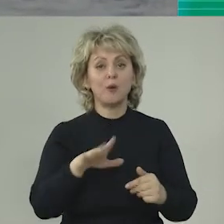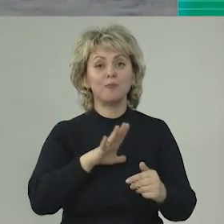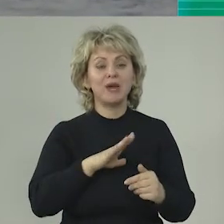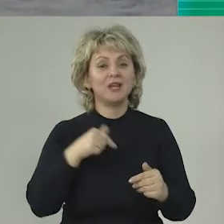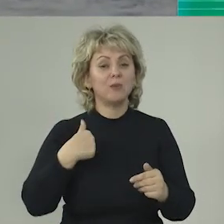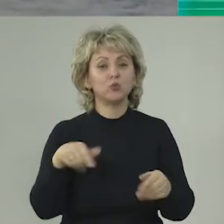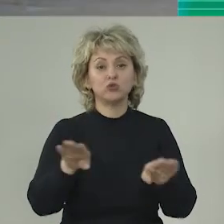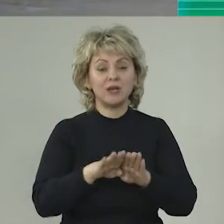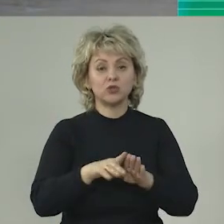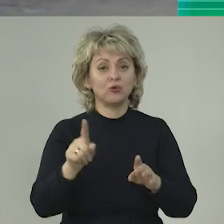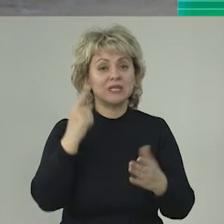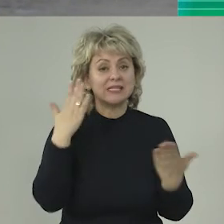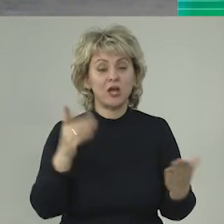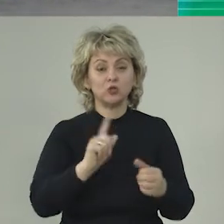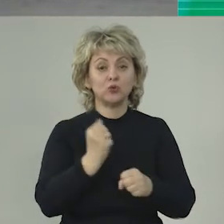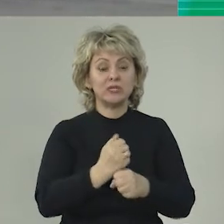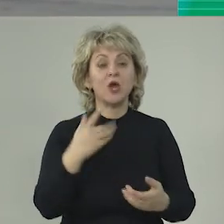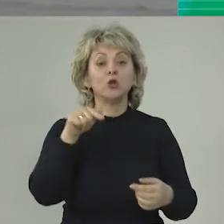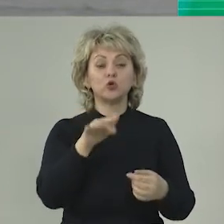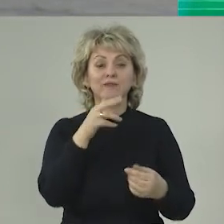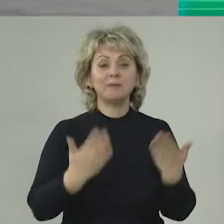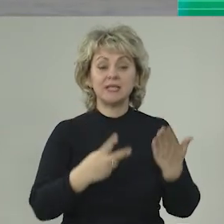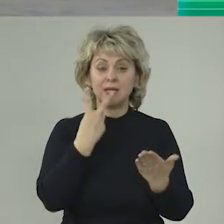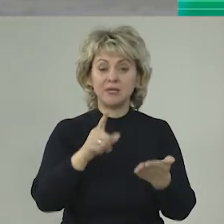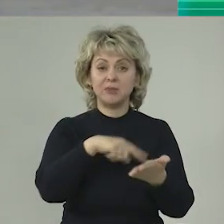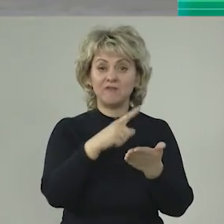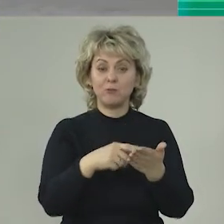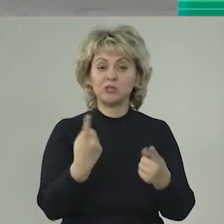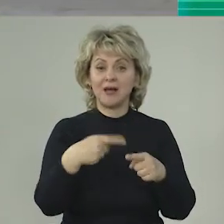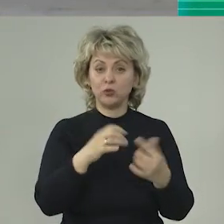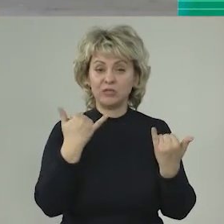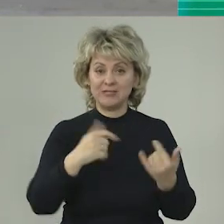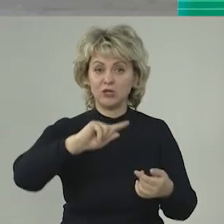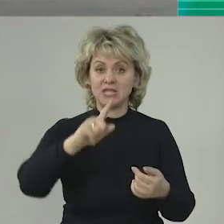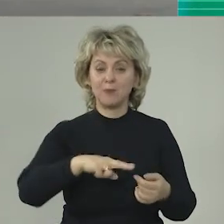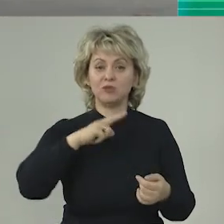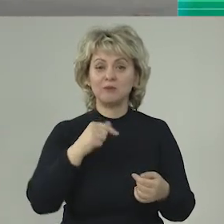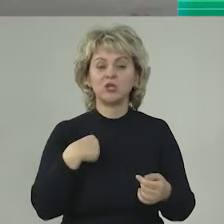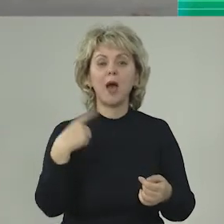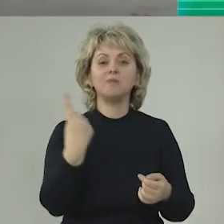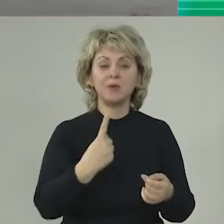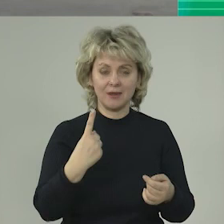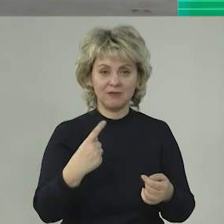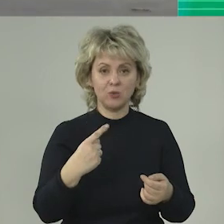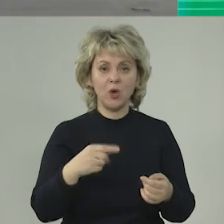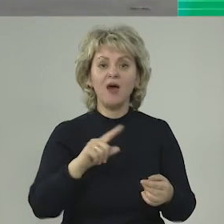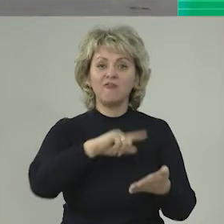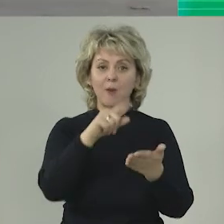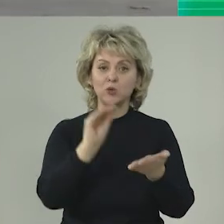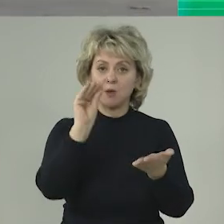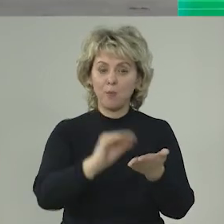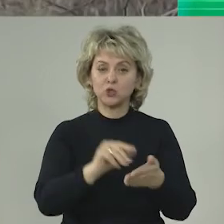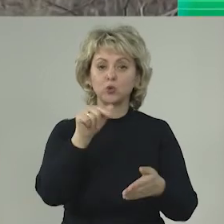не менее были на грани. В то же время, если посмотреть вопросы, которые сегодня требуют внимания, я бы первым